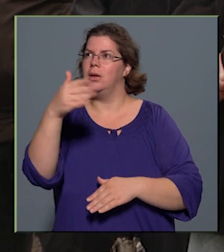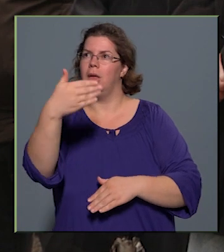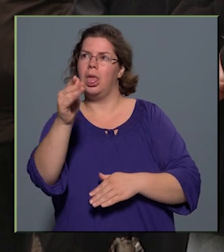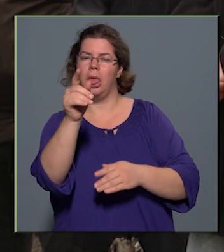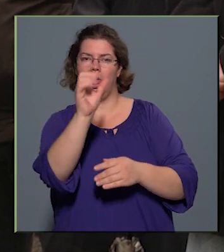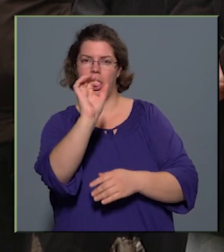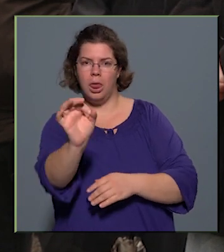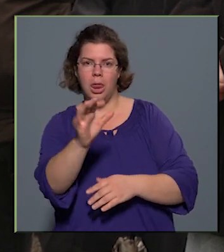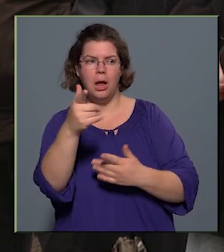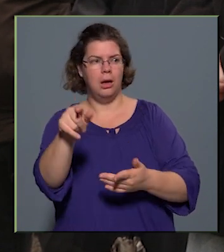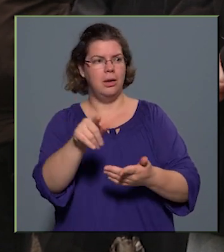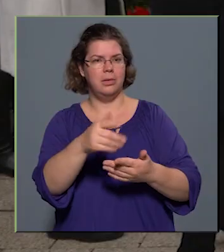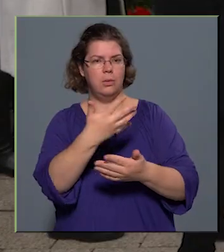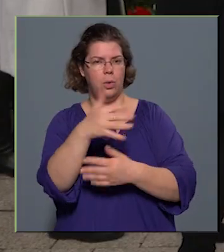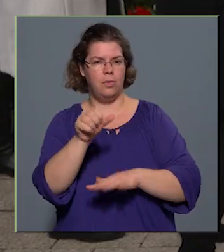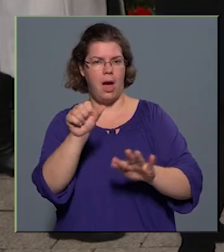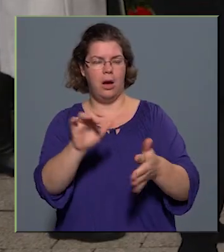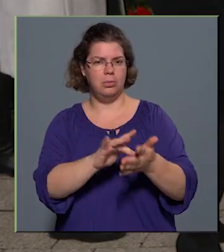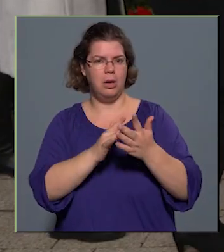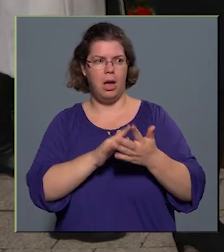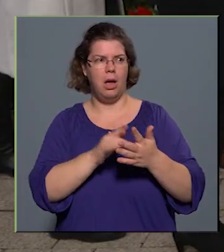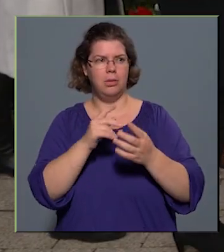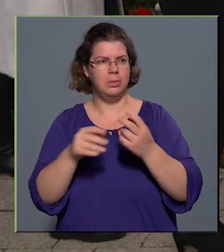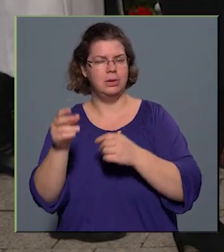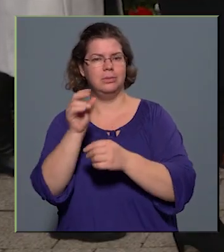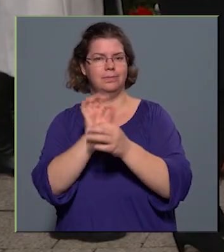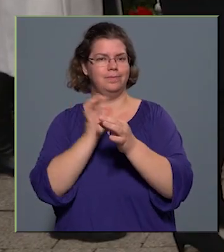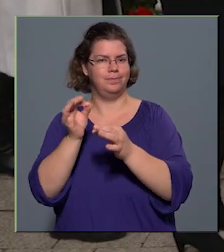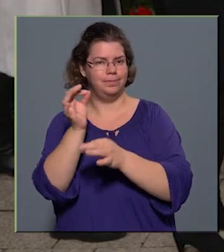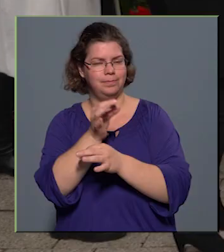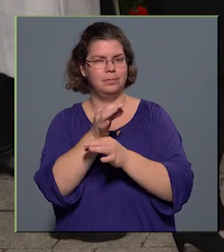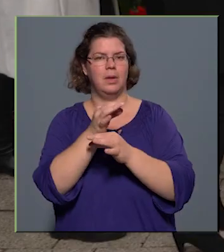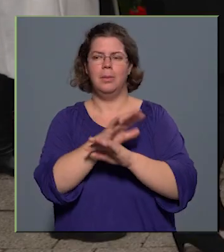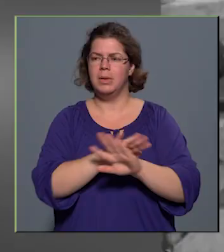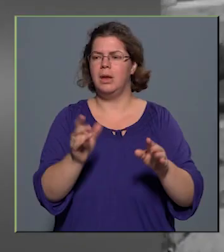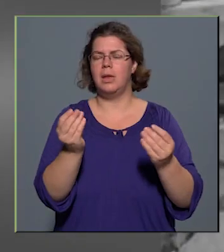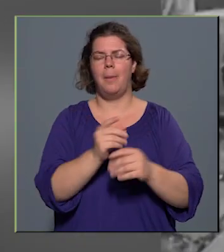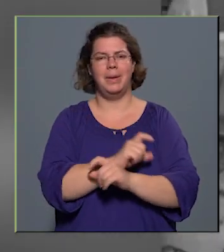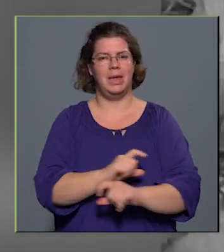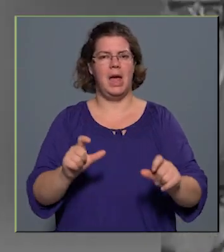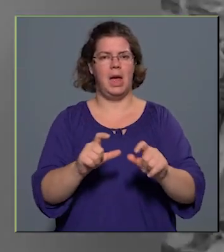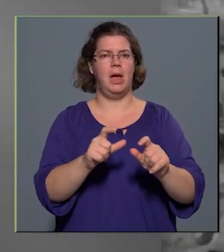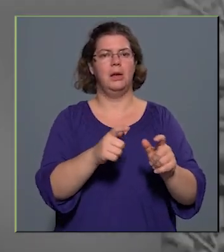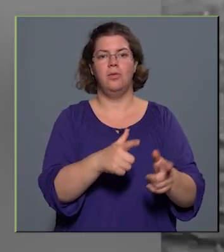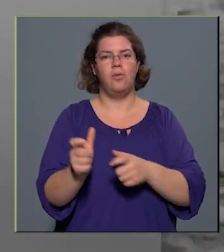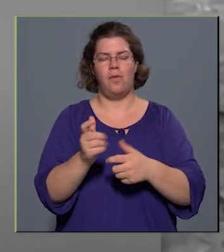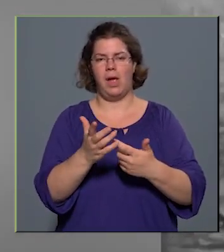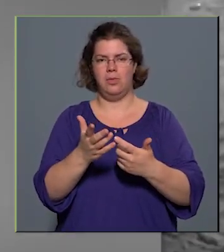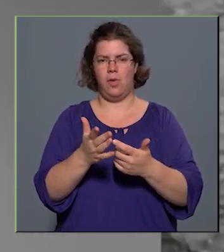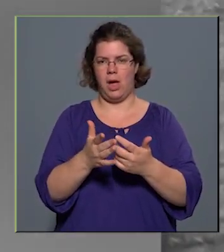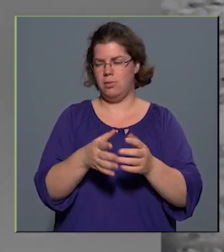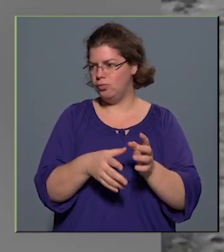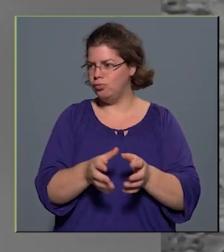1956-ban. Mindazt, amelyért fegyvert fogtak a pestis rácok, és